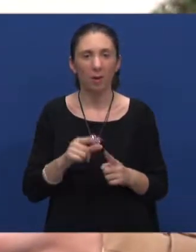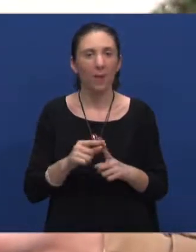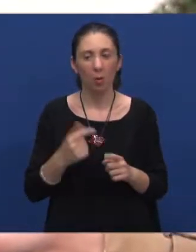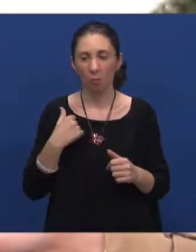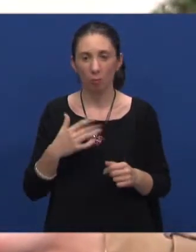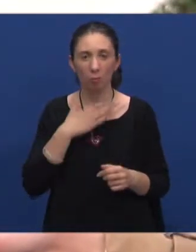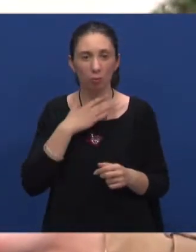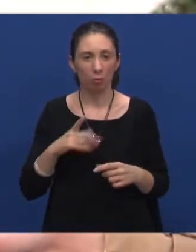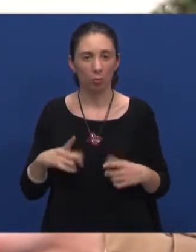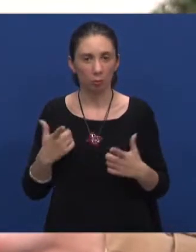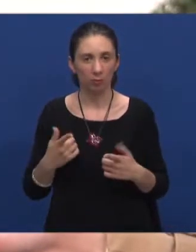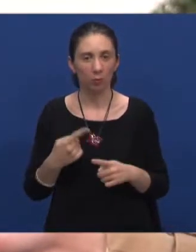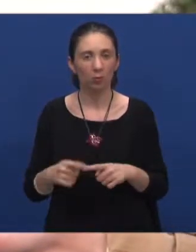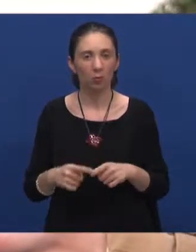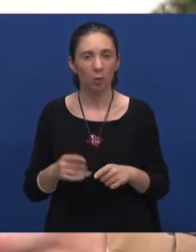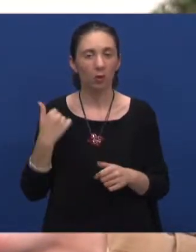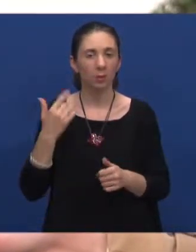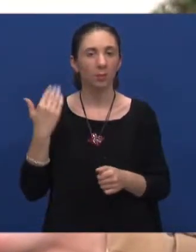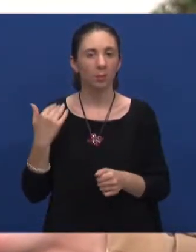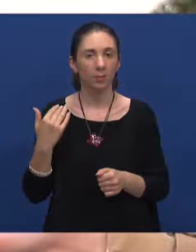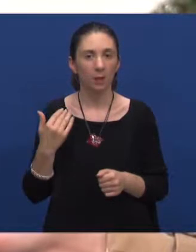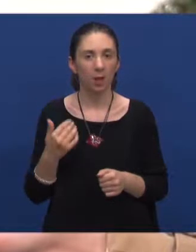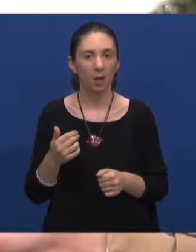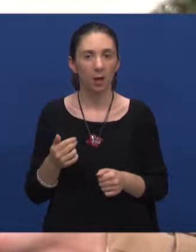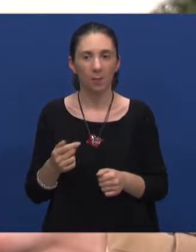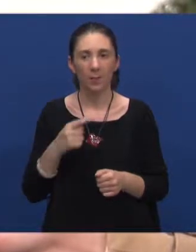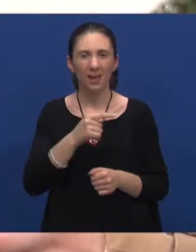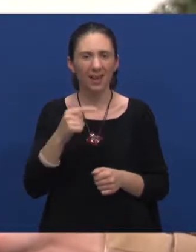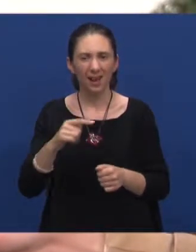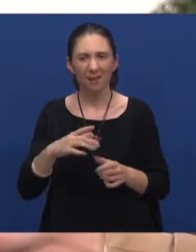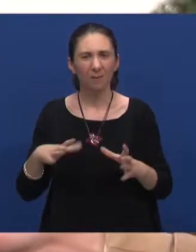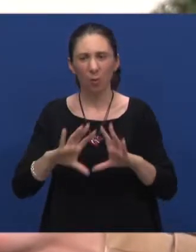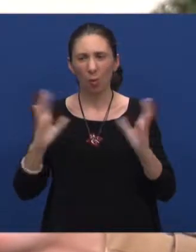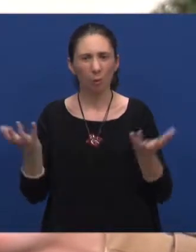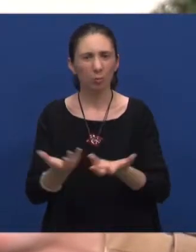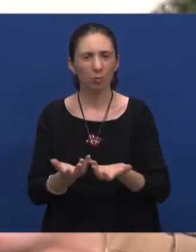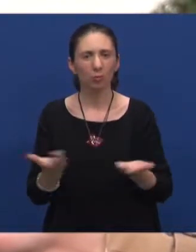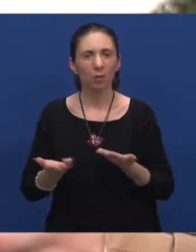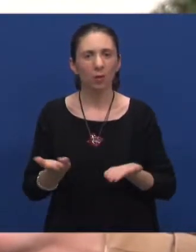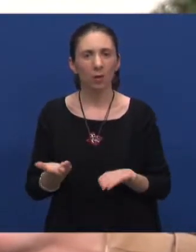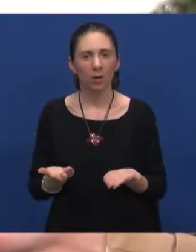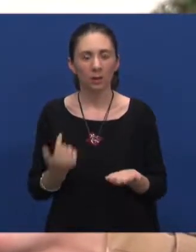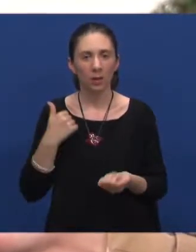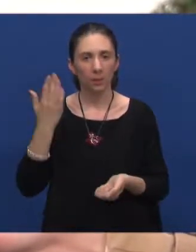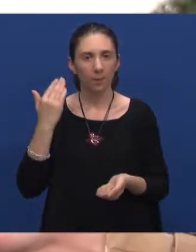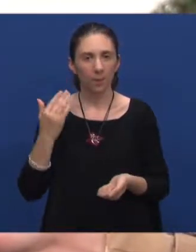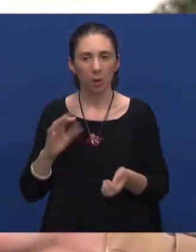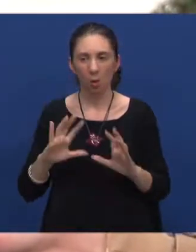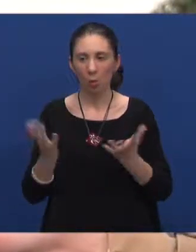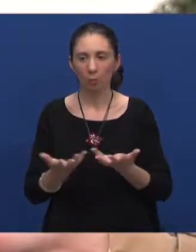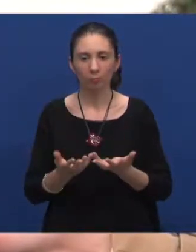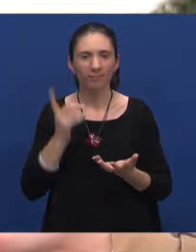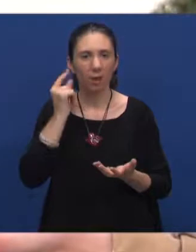ovoga, zato što bila sam u izrazito negativnom okruženju gdje sam bila okružena